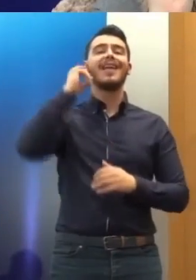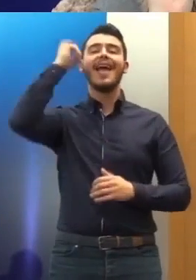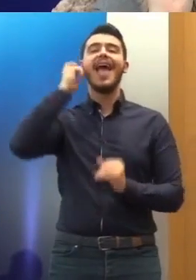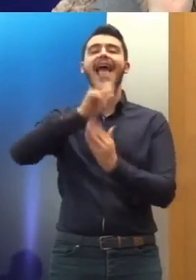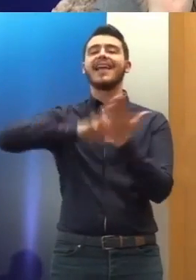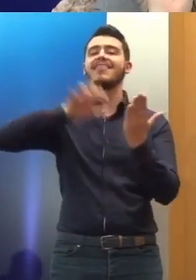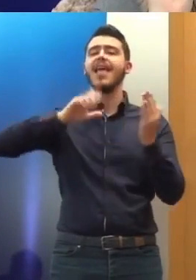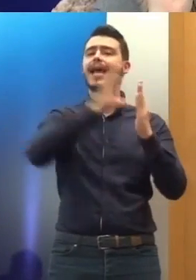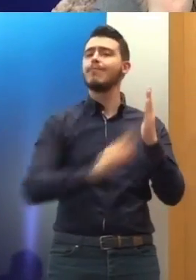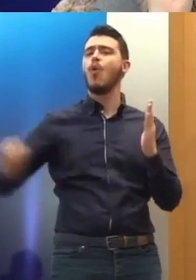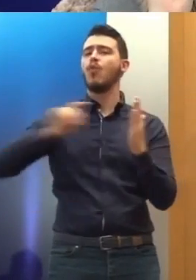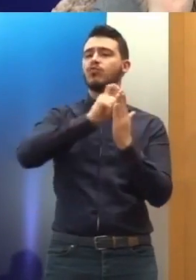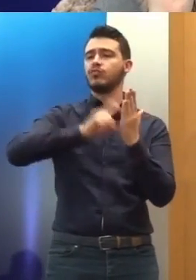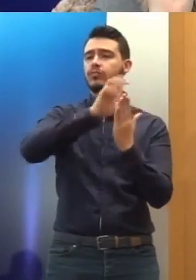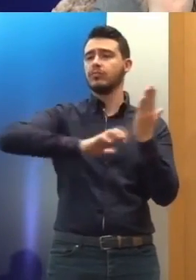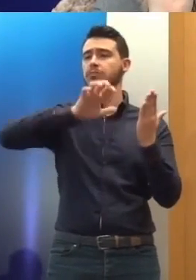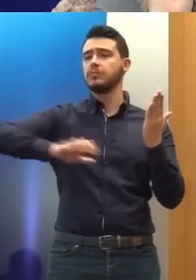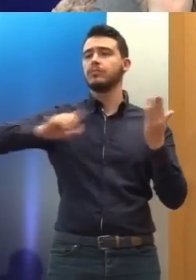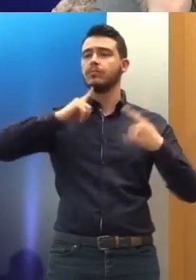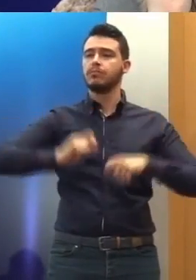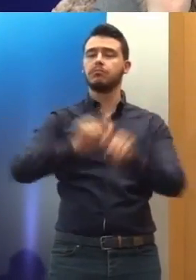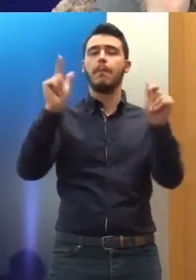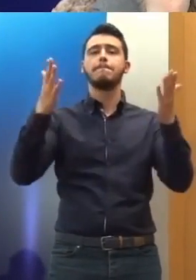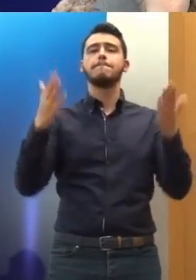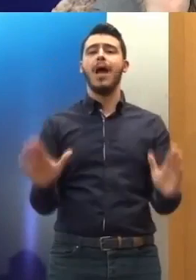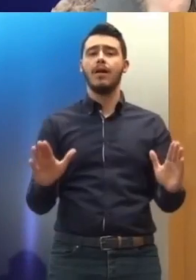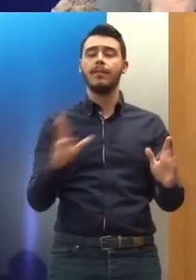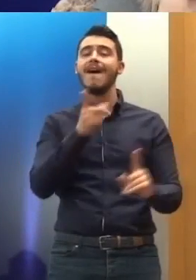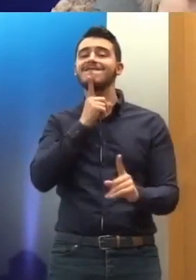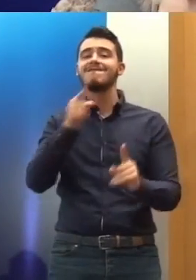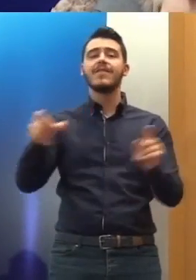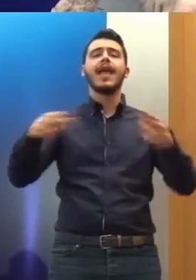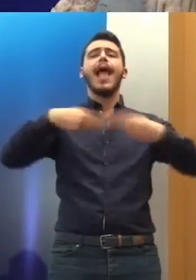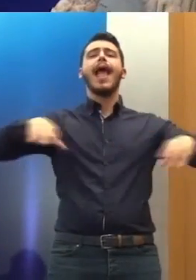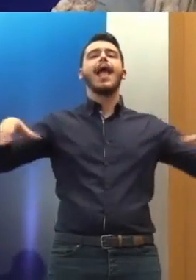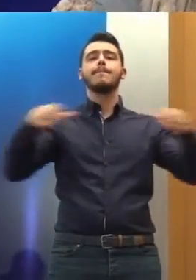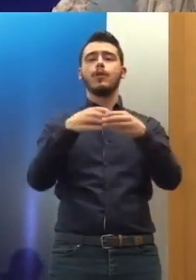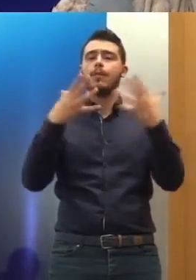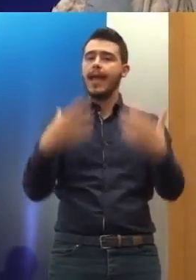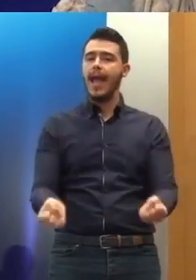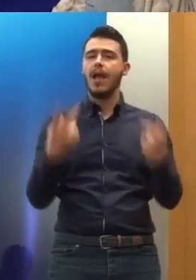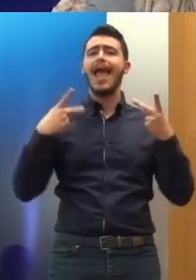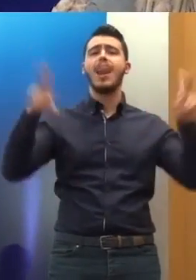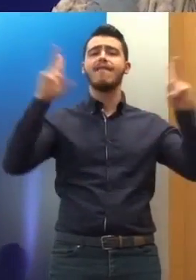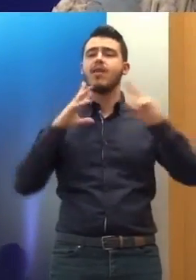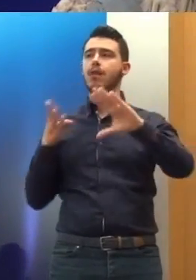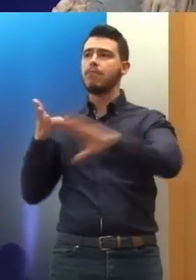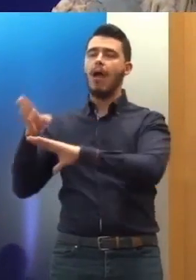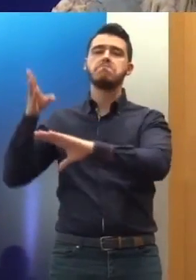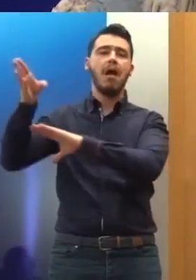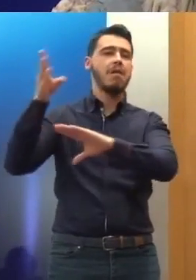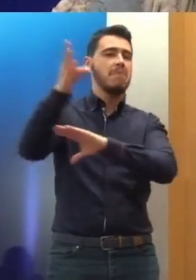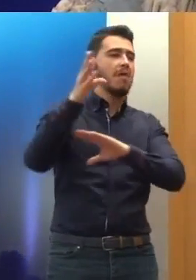reports. Η Επιτροπή έχει ελεύθερη και πλήρη πρόσβαση, λοιπόν, στους χώρους, στα πρόσωπα και στις πληροφορίες που είναι